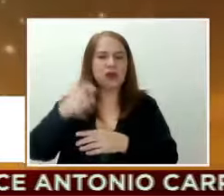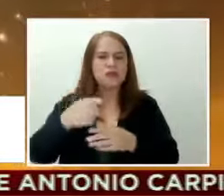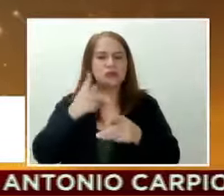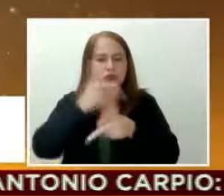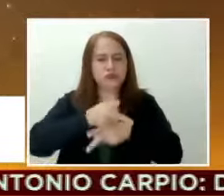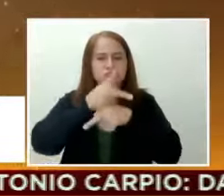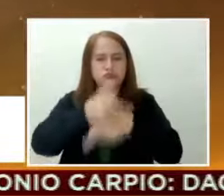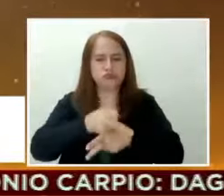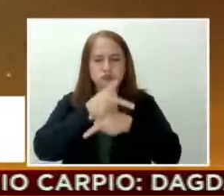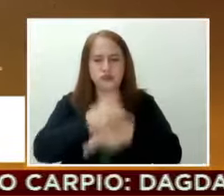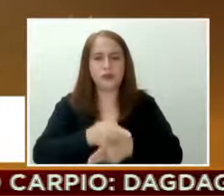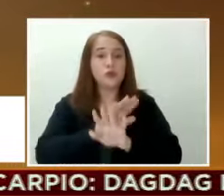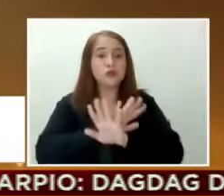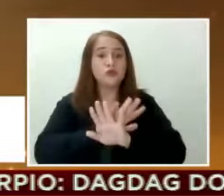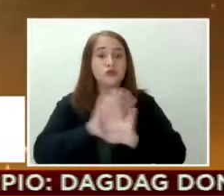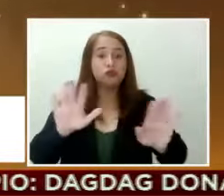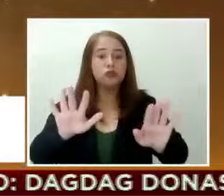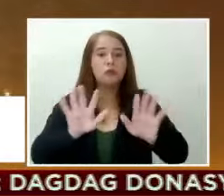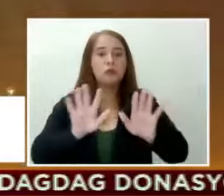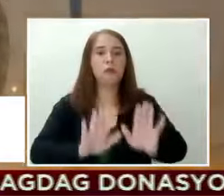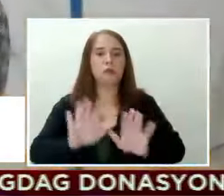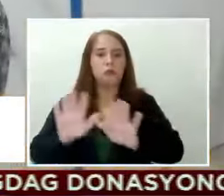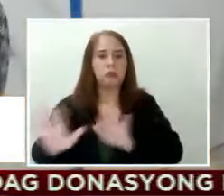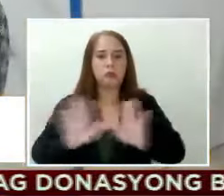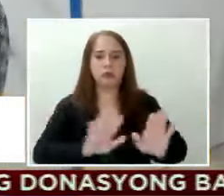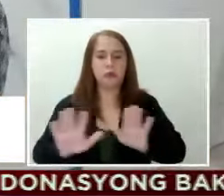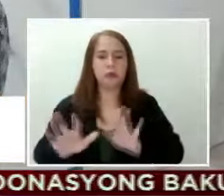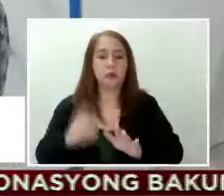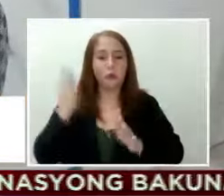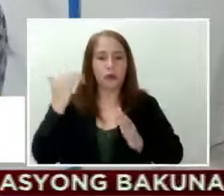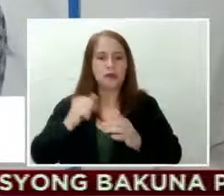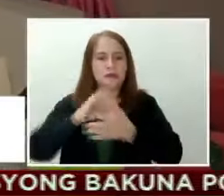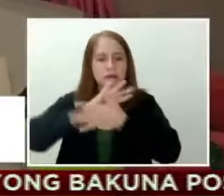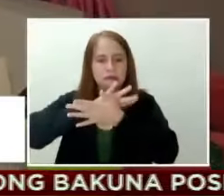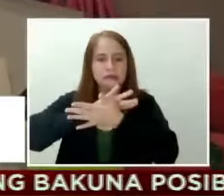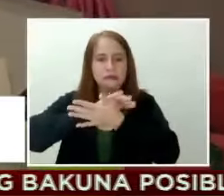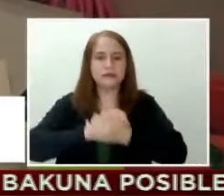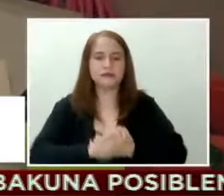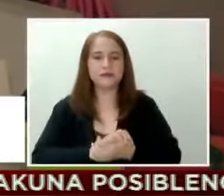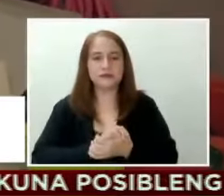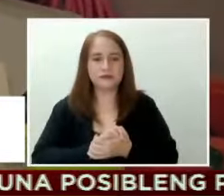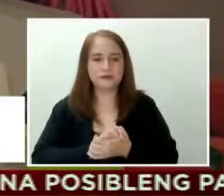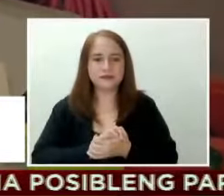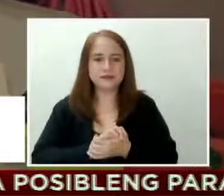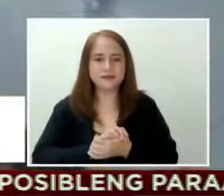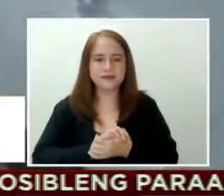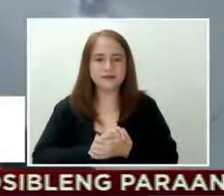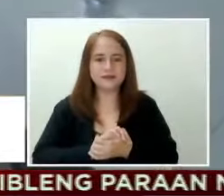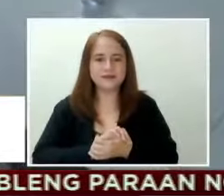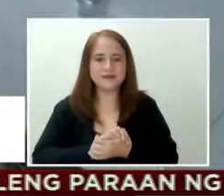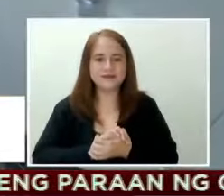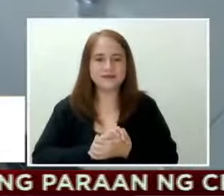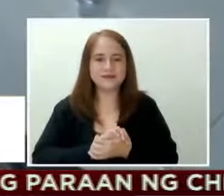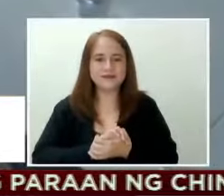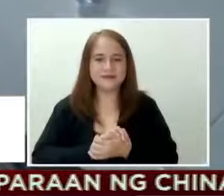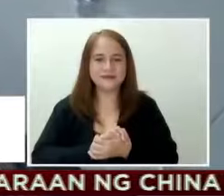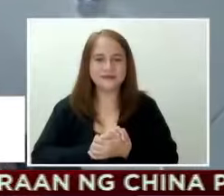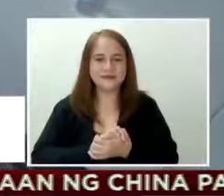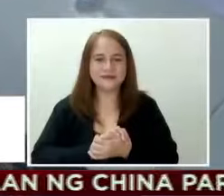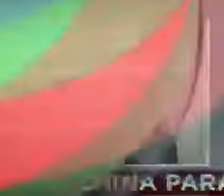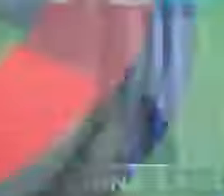lahat at huwag magpakampante sa banta ng pandemia. MJ Felipe, ABS-CBN News.